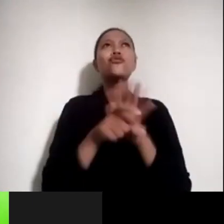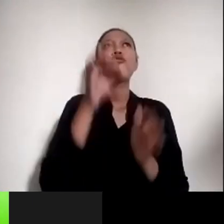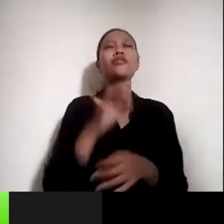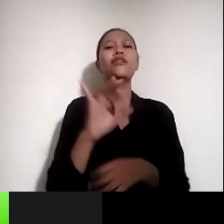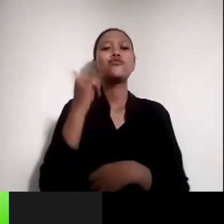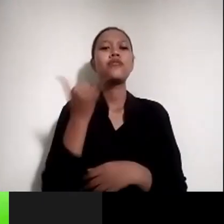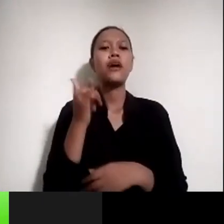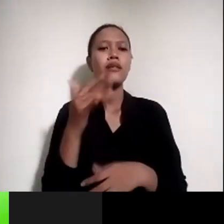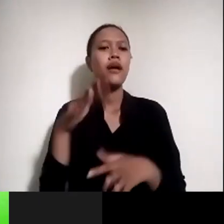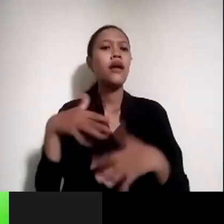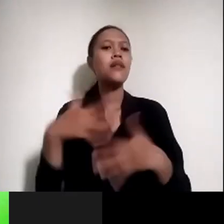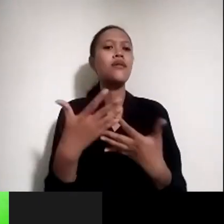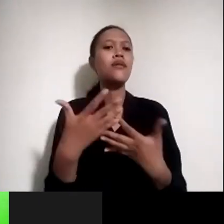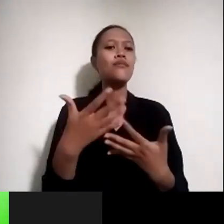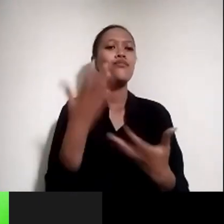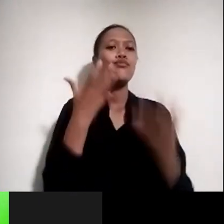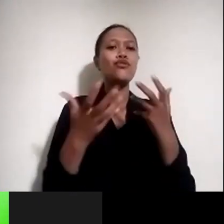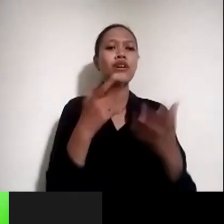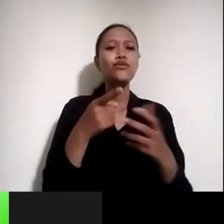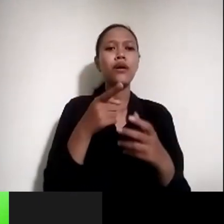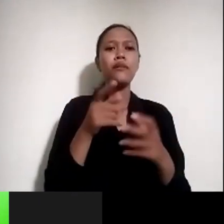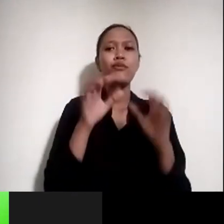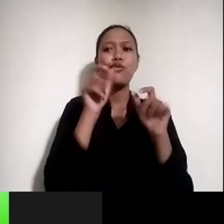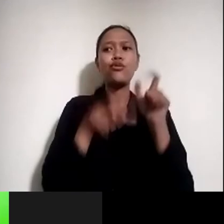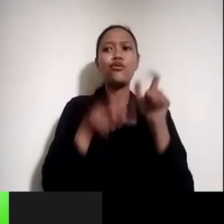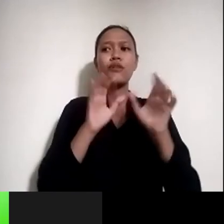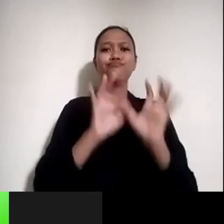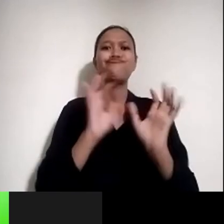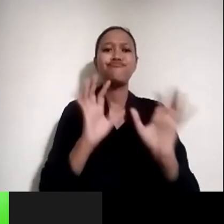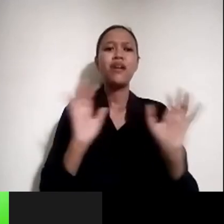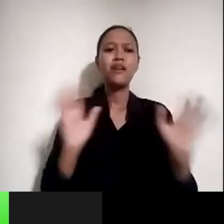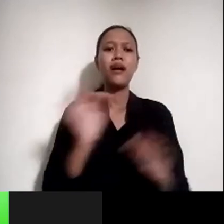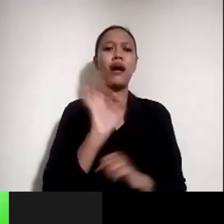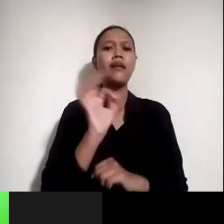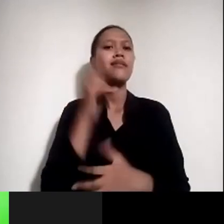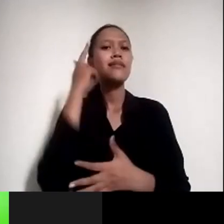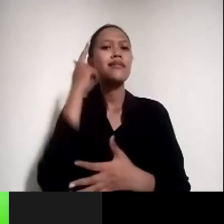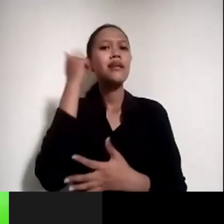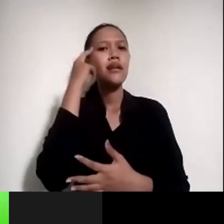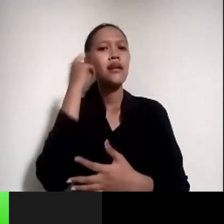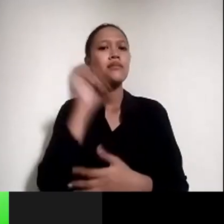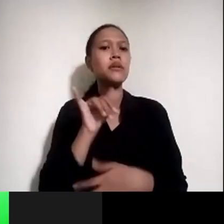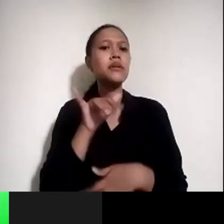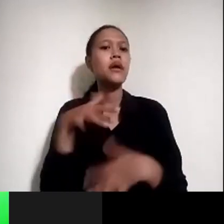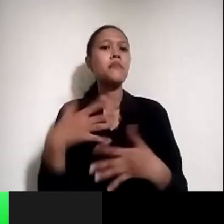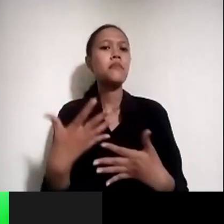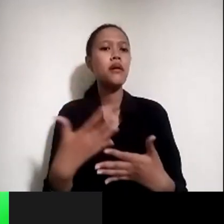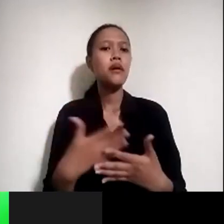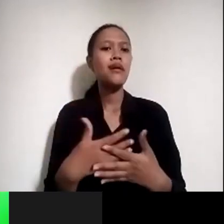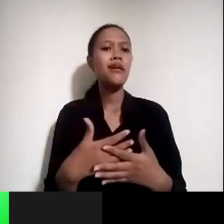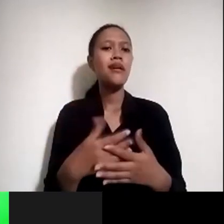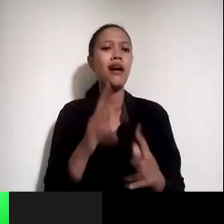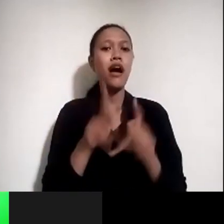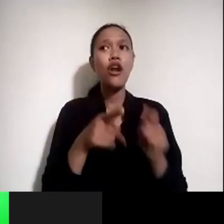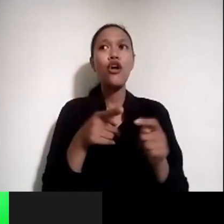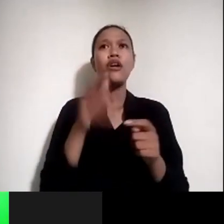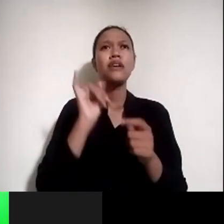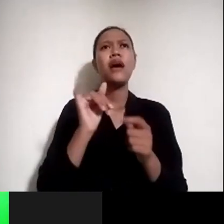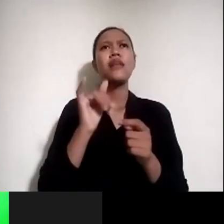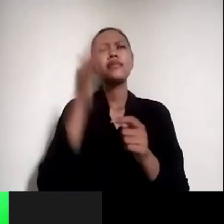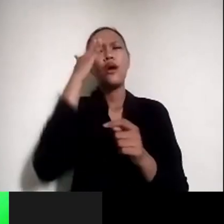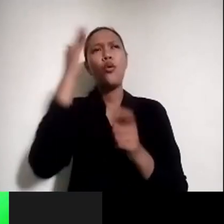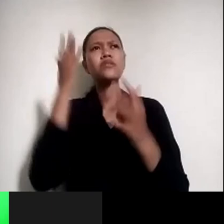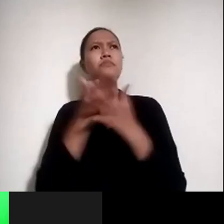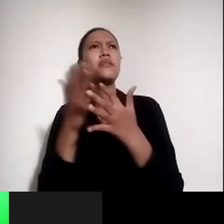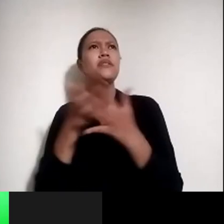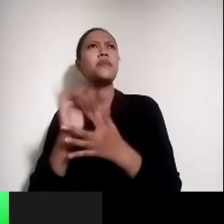gitu kan, mungkin se-tidak banyak orang yang berbunyi keseluruhan, mas, itu kira-kira gimana, Kalau mengukur aksesibilitasnya gampang, tapi kemudian, gimana caranya kita